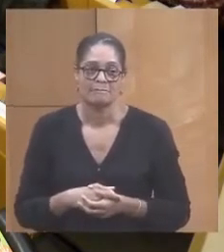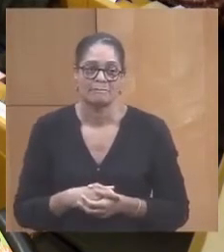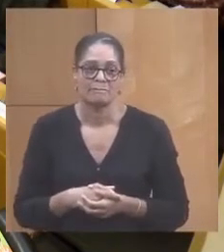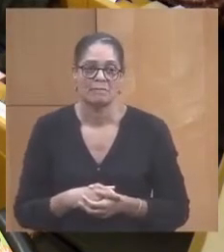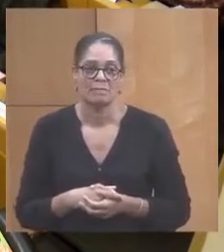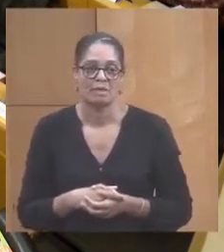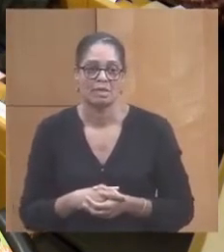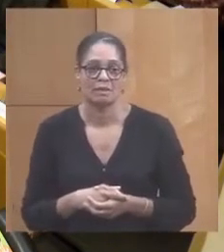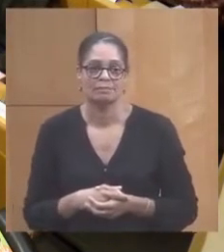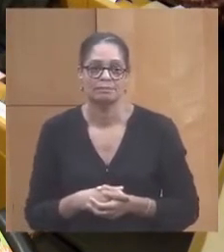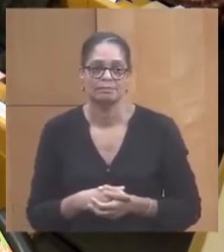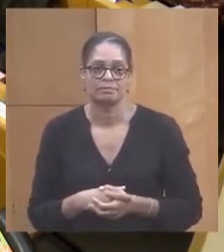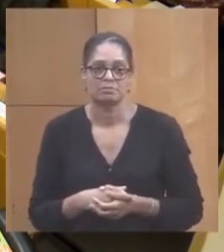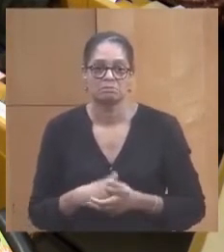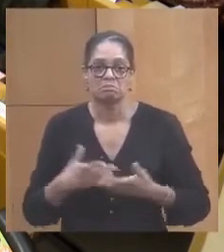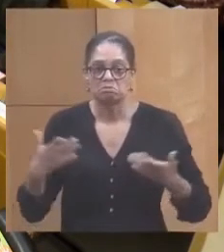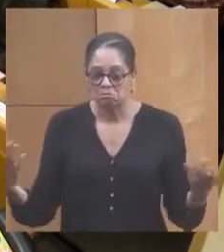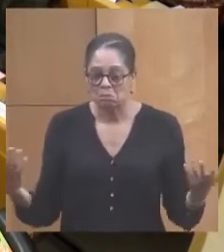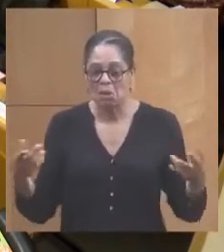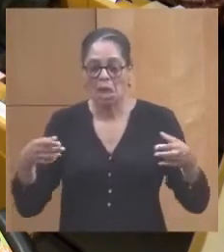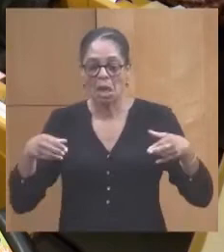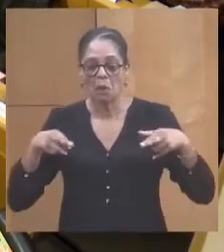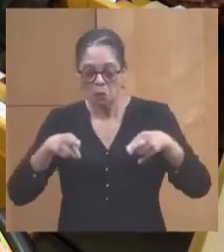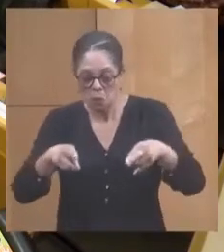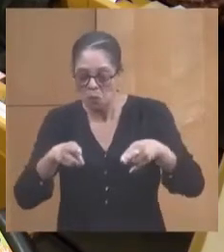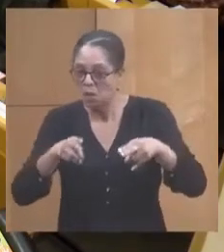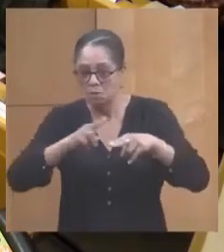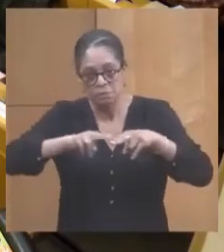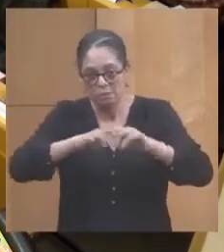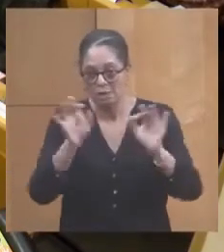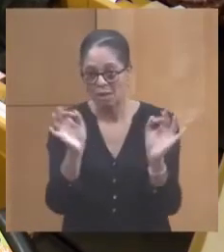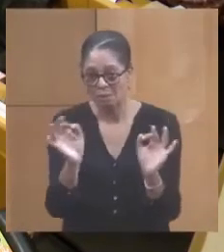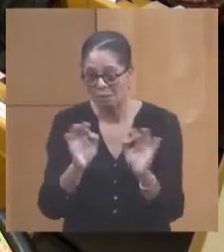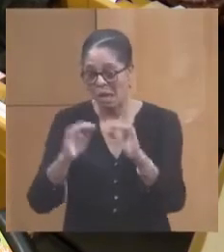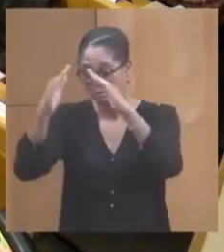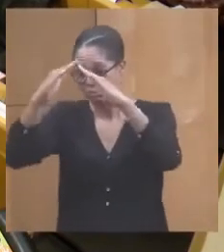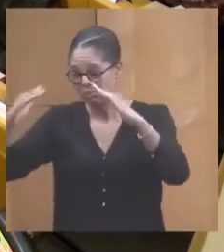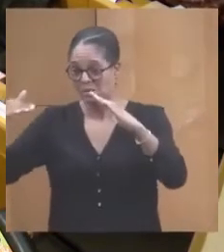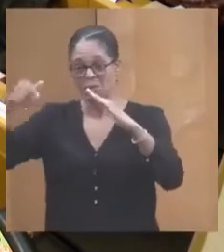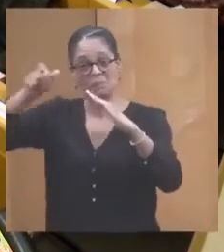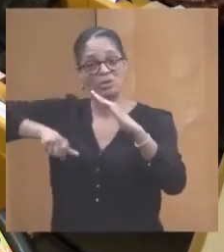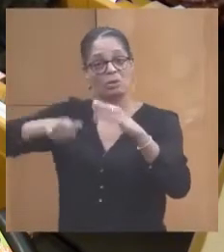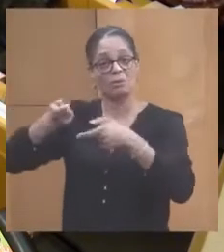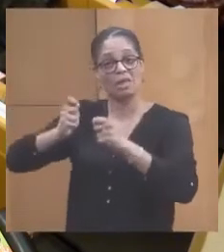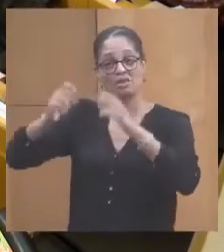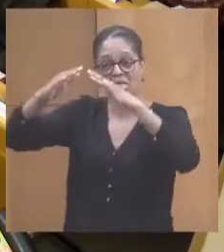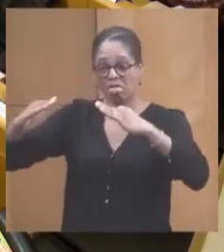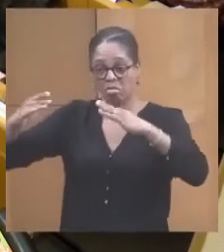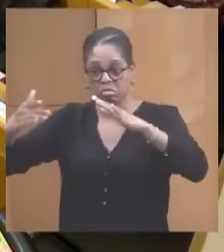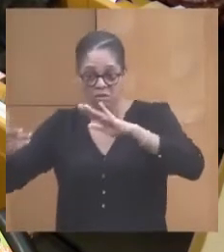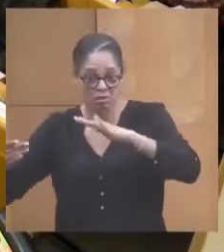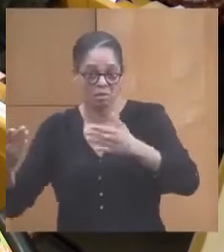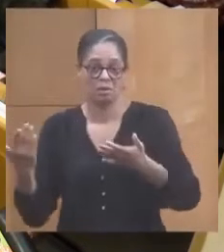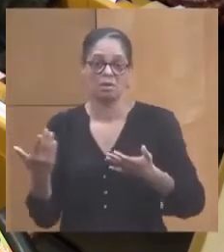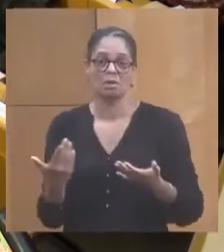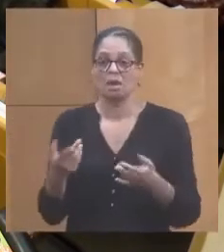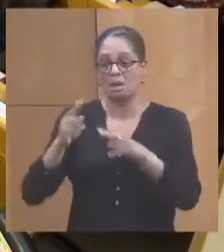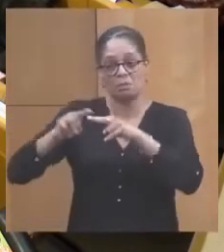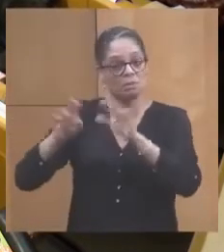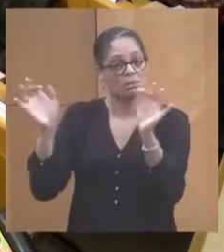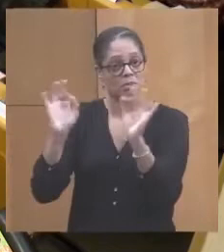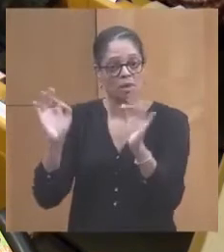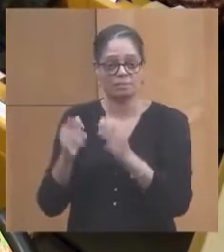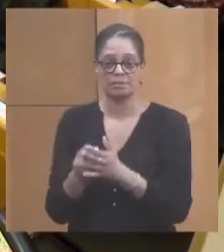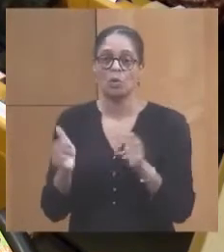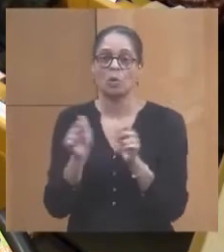voiries ne sont pas entretenues. Les abris de pêcheurs ne sont pas entretenus. Et puisque, comme je vous l'ai dit ce matin, je